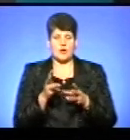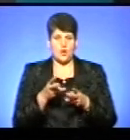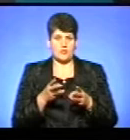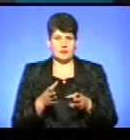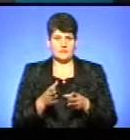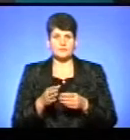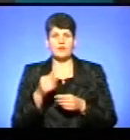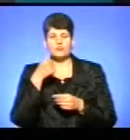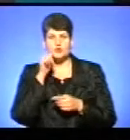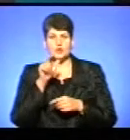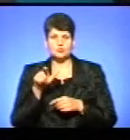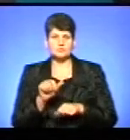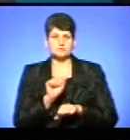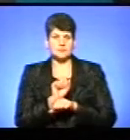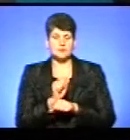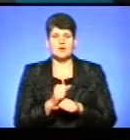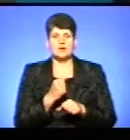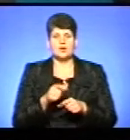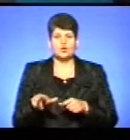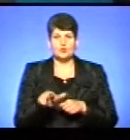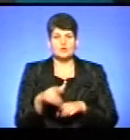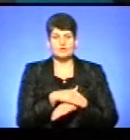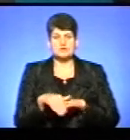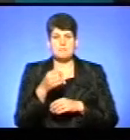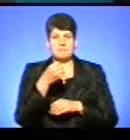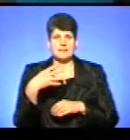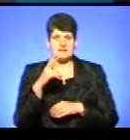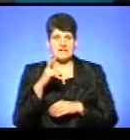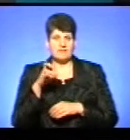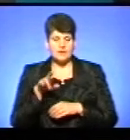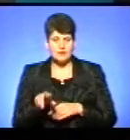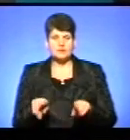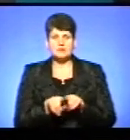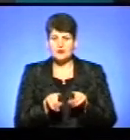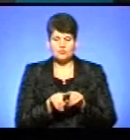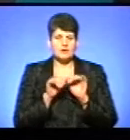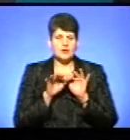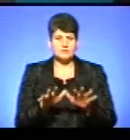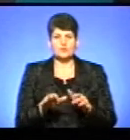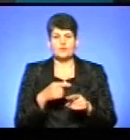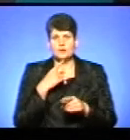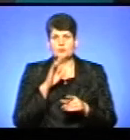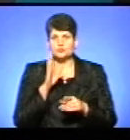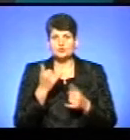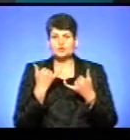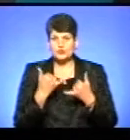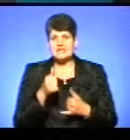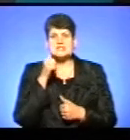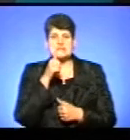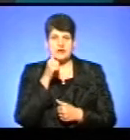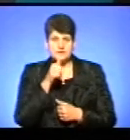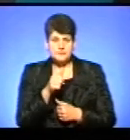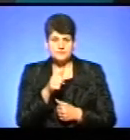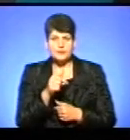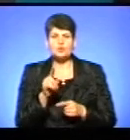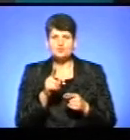Учора люди перекривали дорогу на вулиці 15 квітня. Аналогічну акцію анонсували на сьогодні і на завтра. У